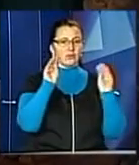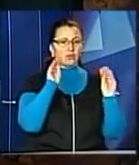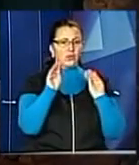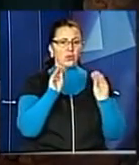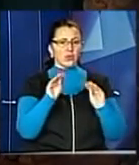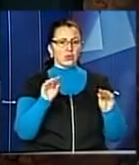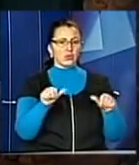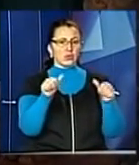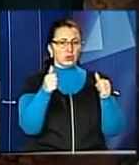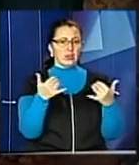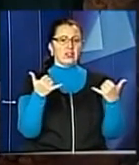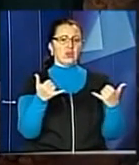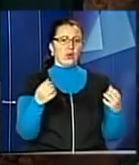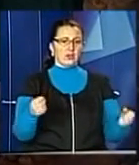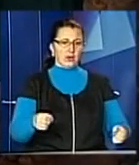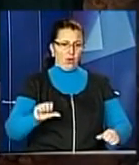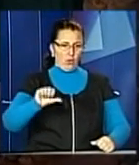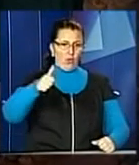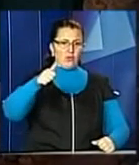Марконі увімкнули підсвітку.